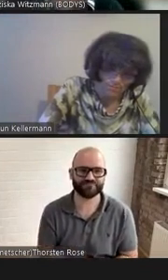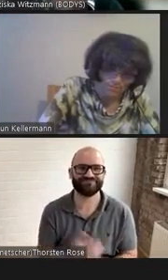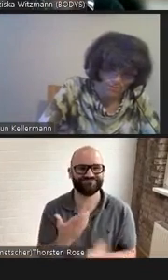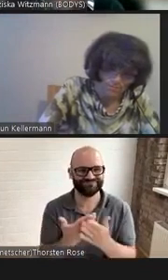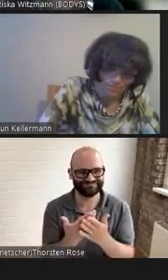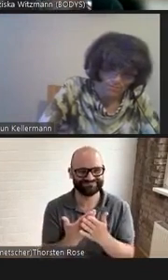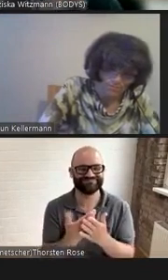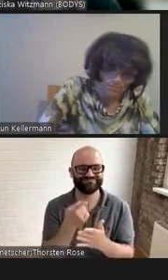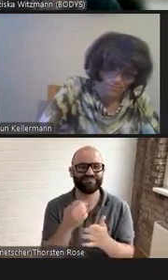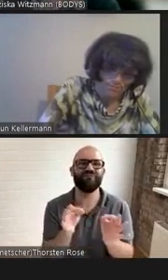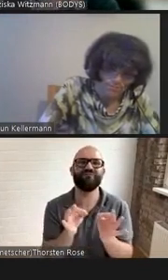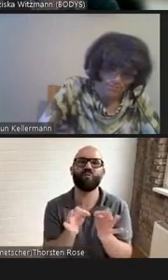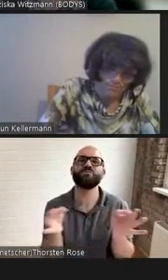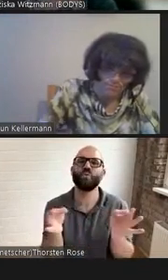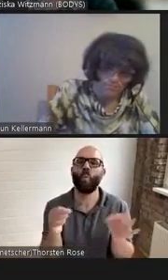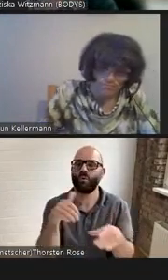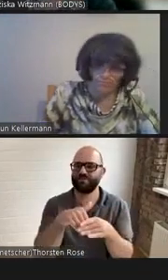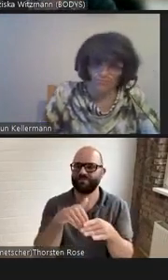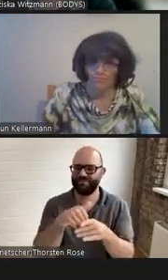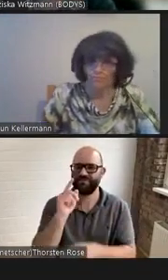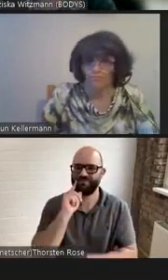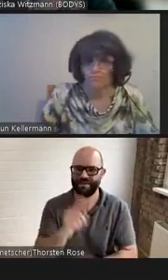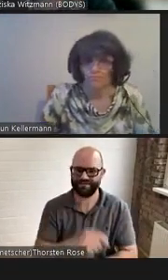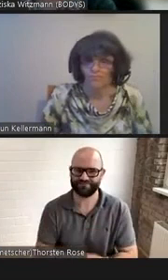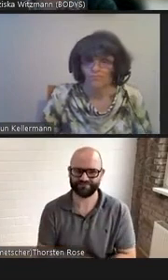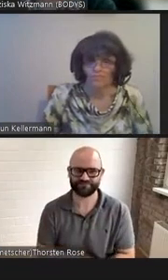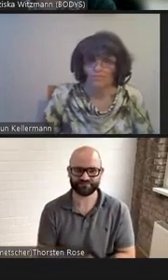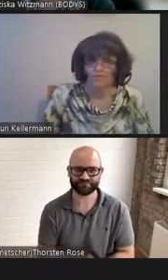solcher Figuren.